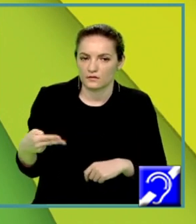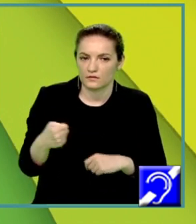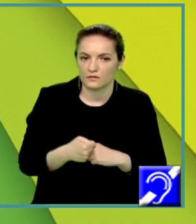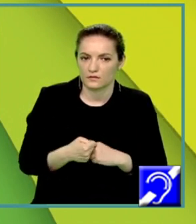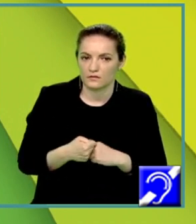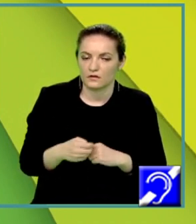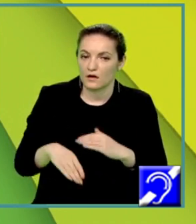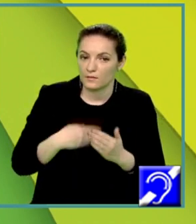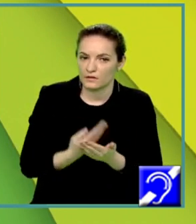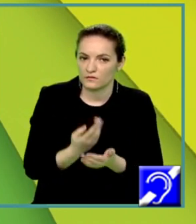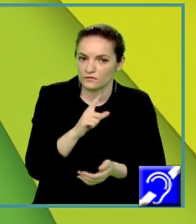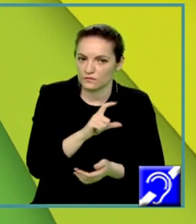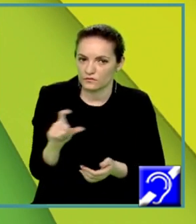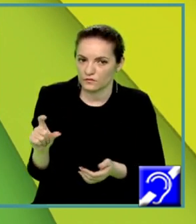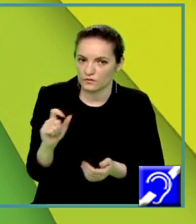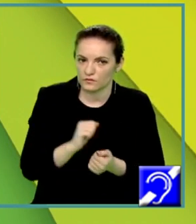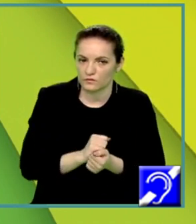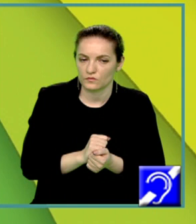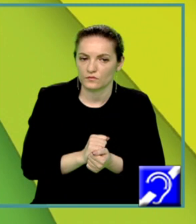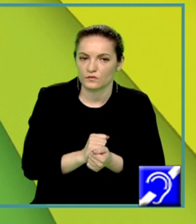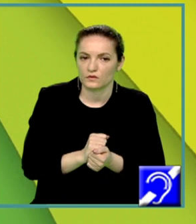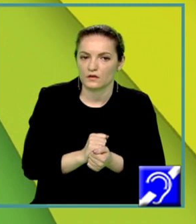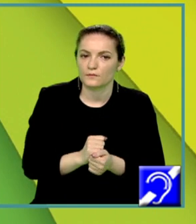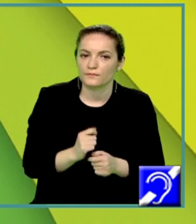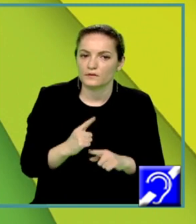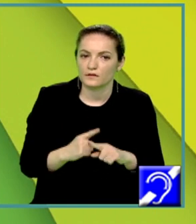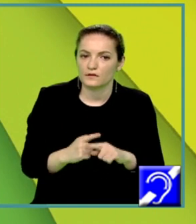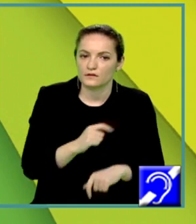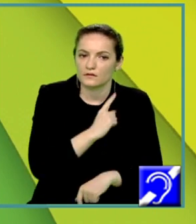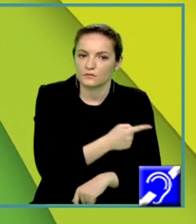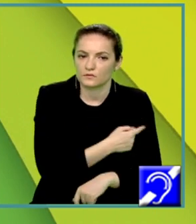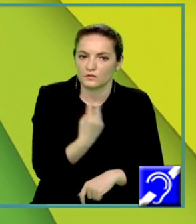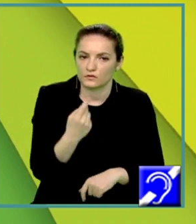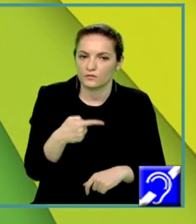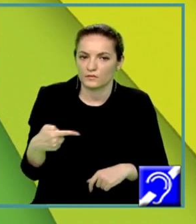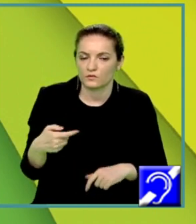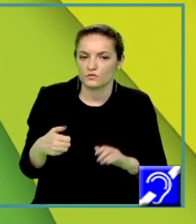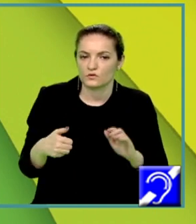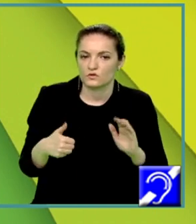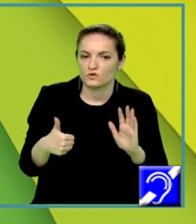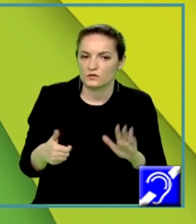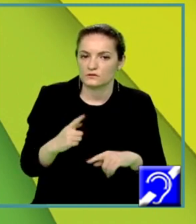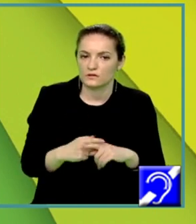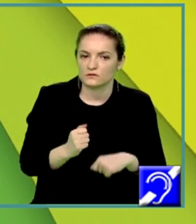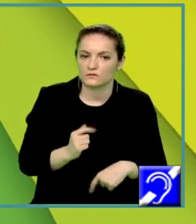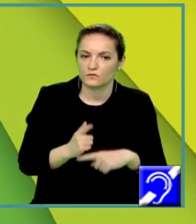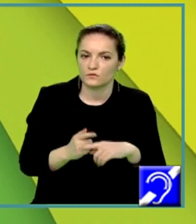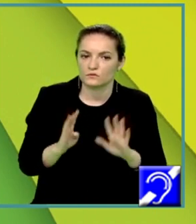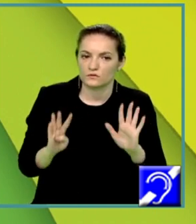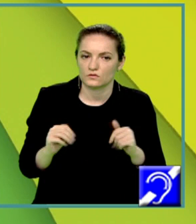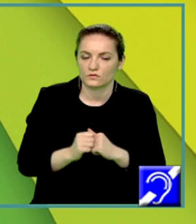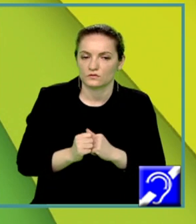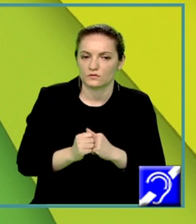aplicăm formula binomului la pătrat, x pătrat minus 6x plus 9. În consecință,